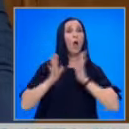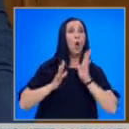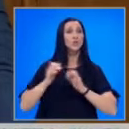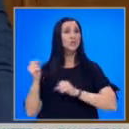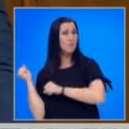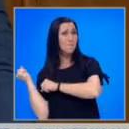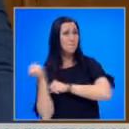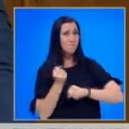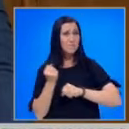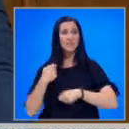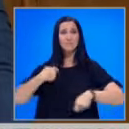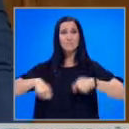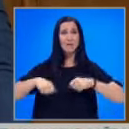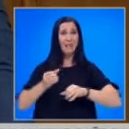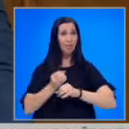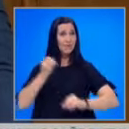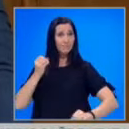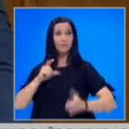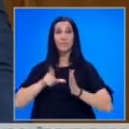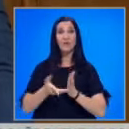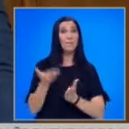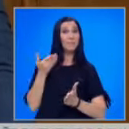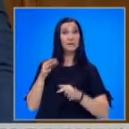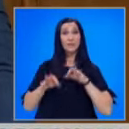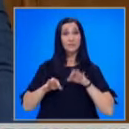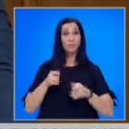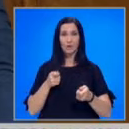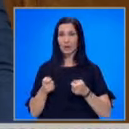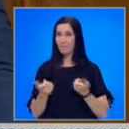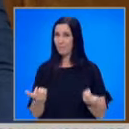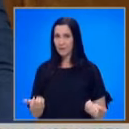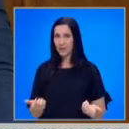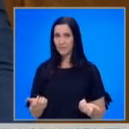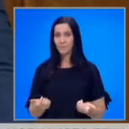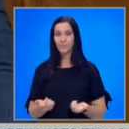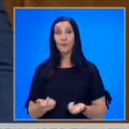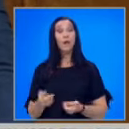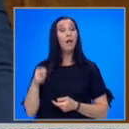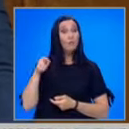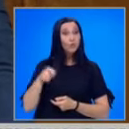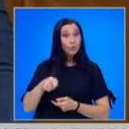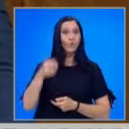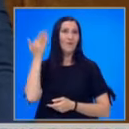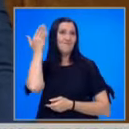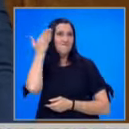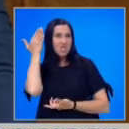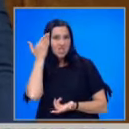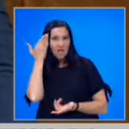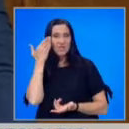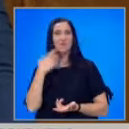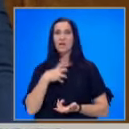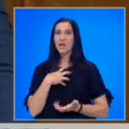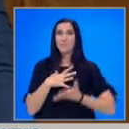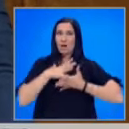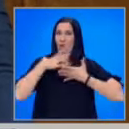метални пръти по време на предизборна кампания. И тук вината на ГЕРБ е огромна.